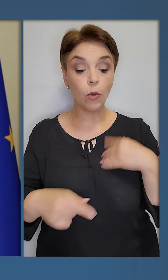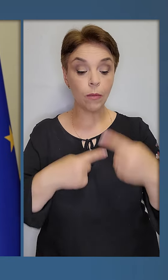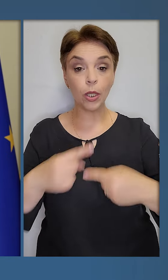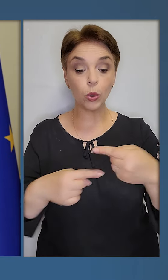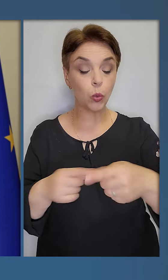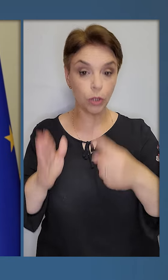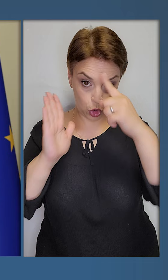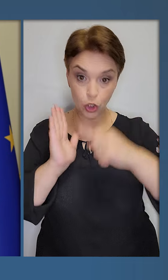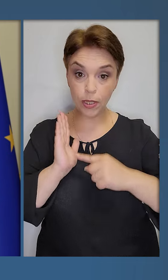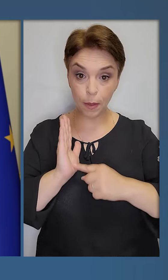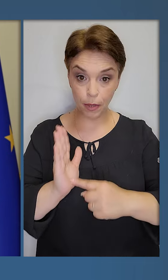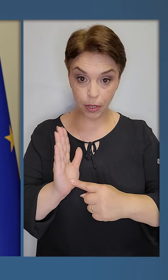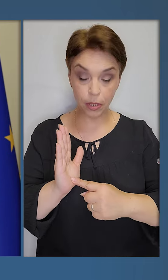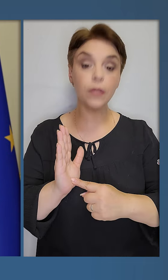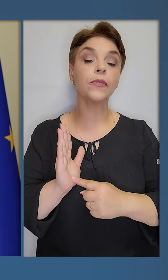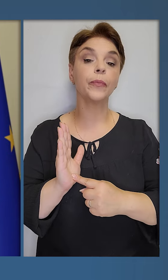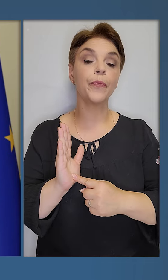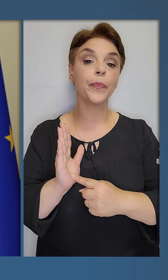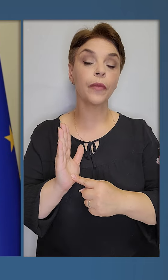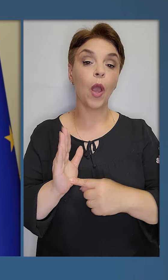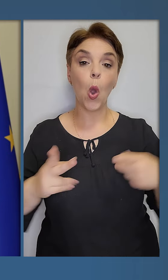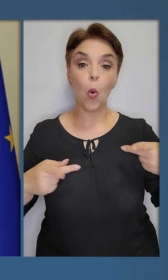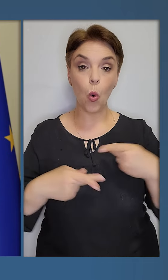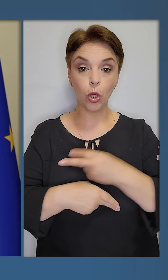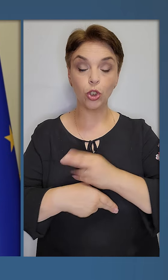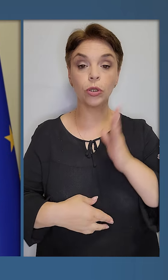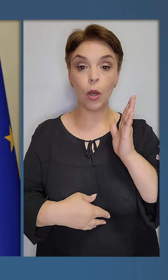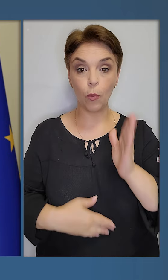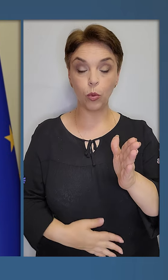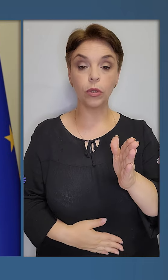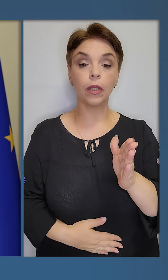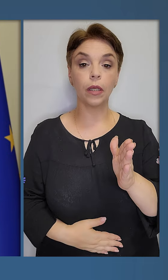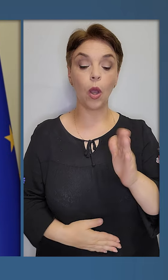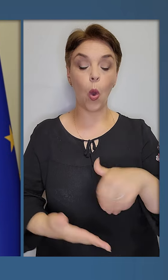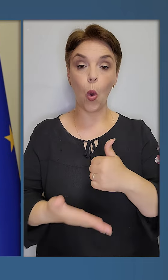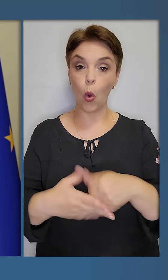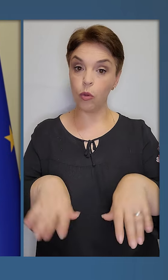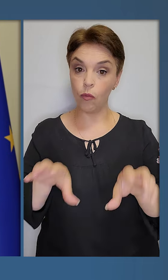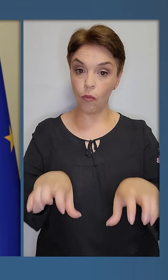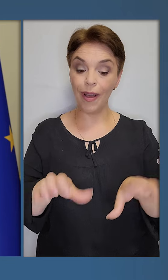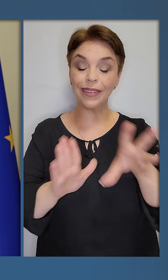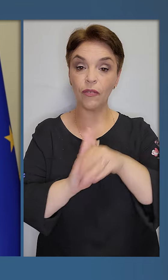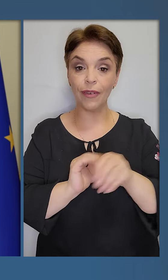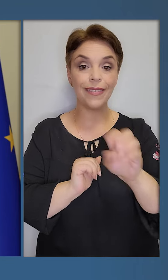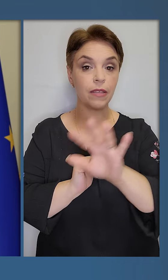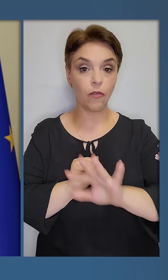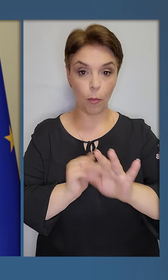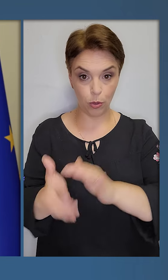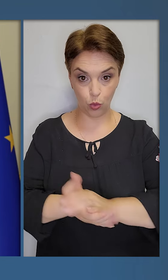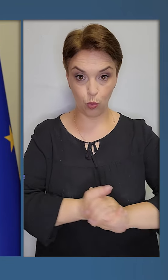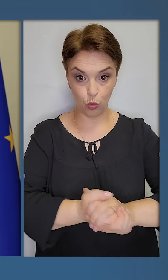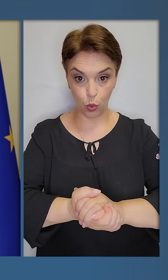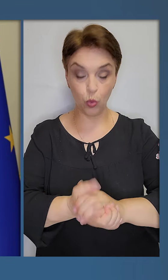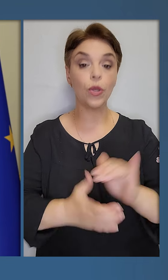наступних шести місяців Угорщина буде головувати в Європейському